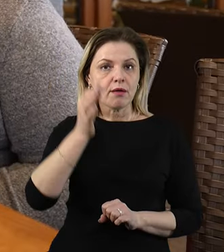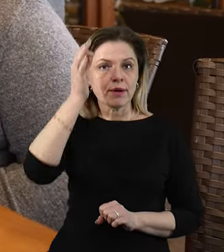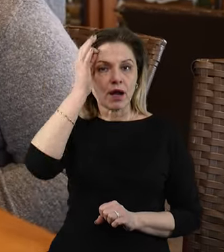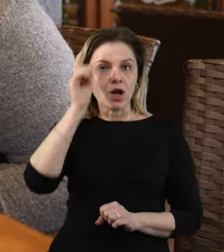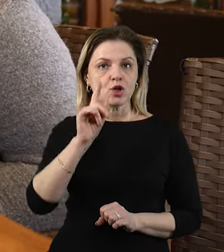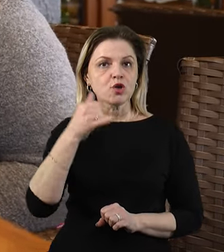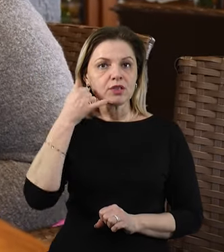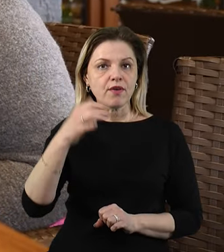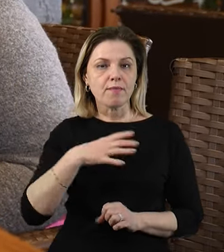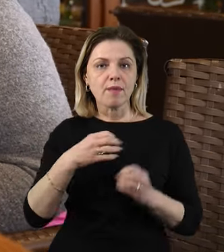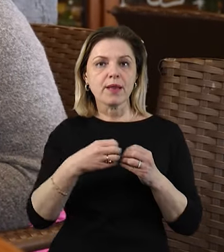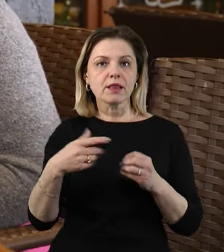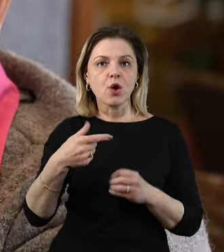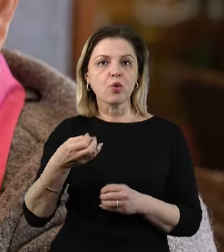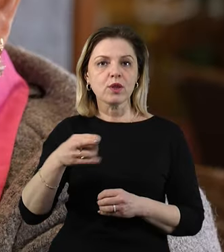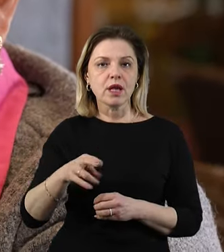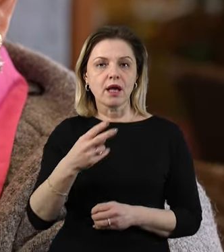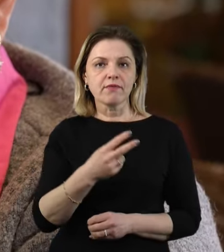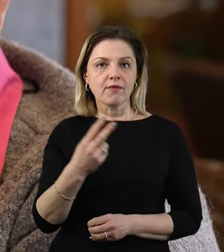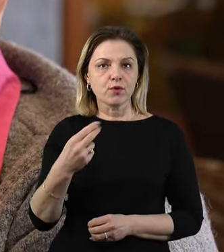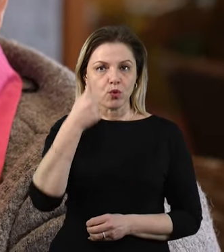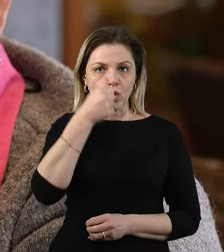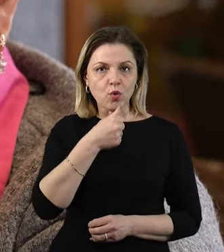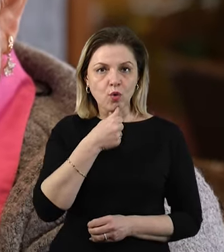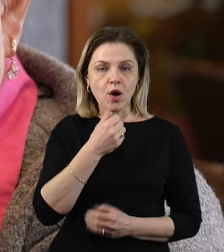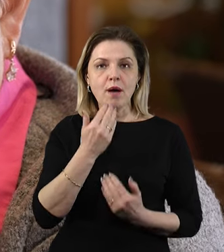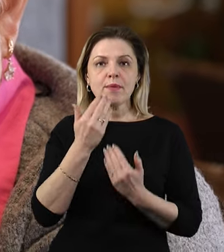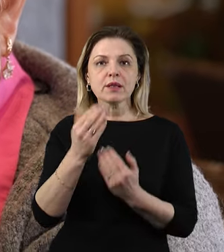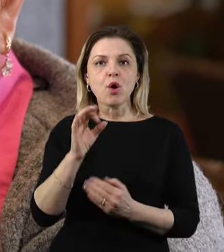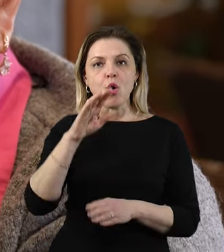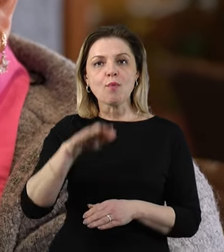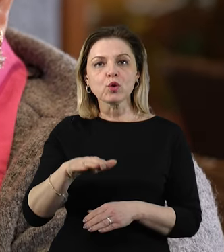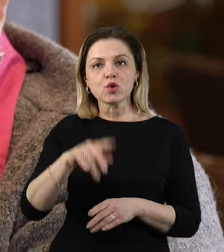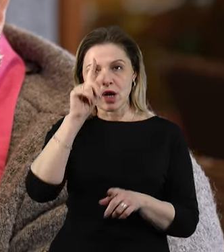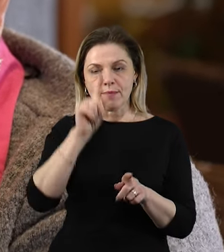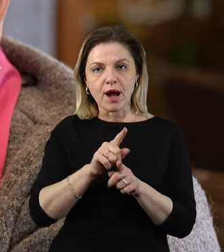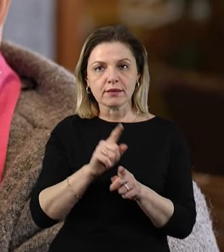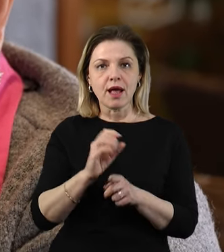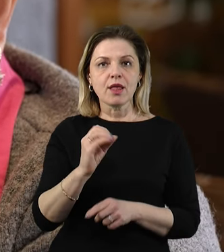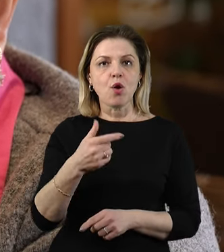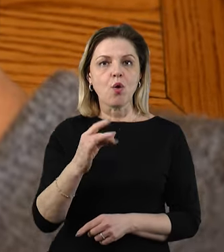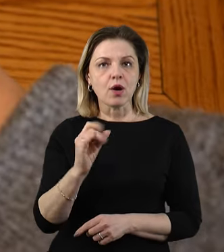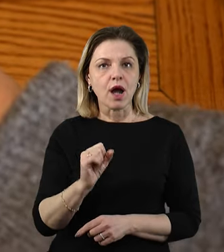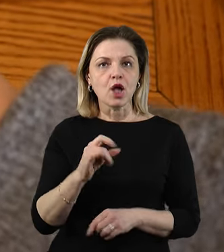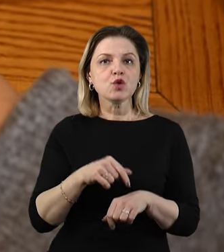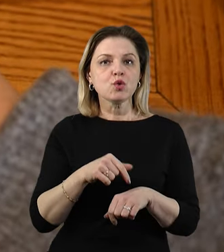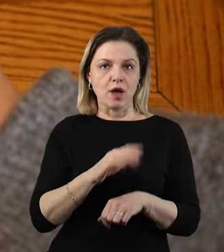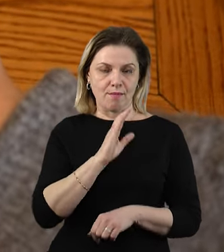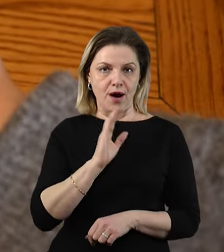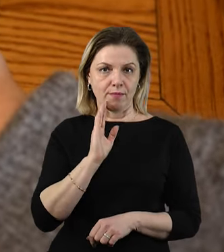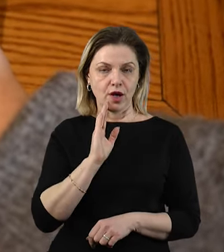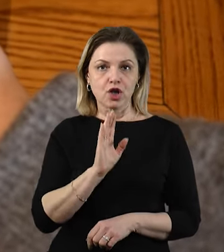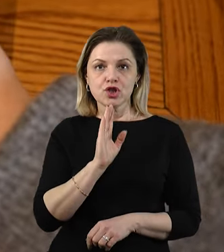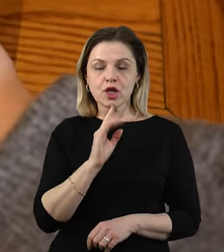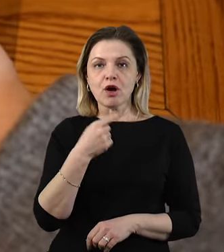'язок син виходив 15 грудня 2022 року. Питав про молодшого брата Єгора та про самопочуття мами. Жінка